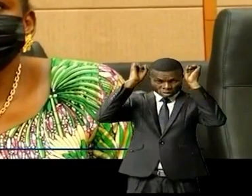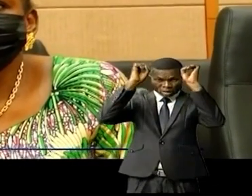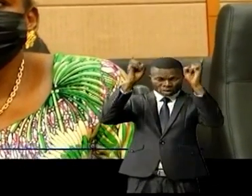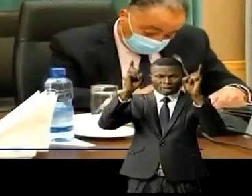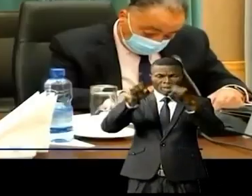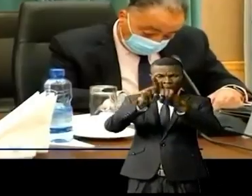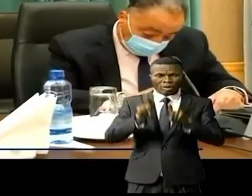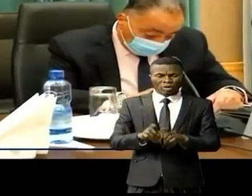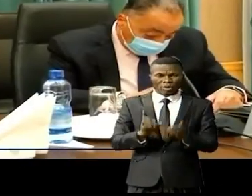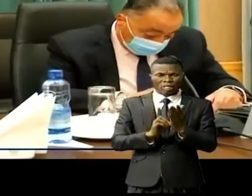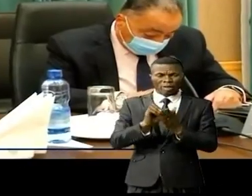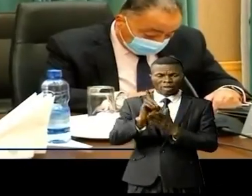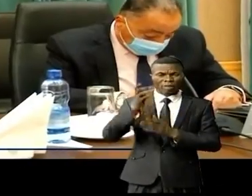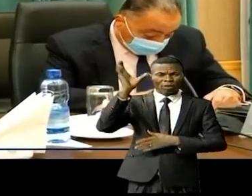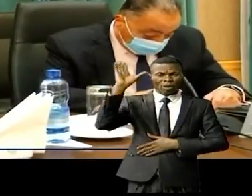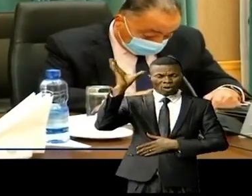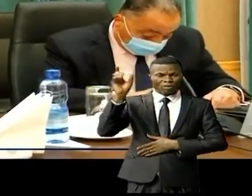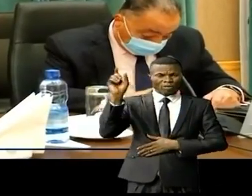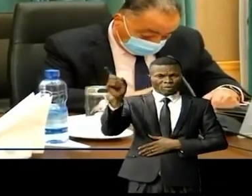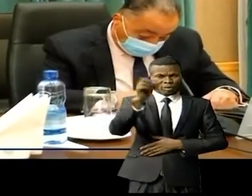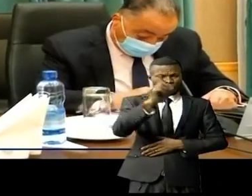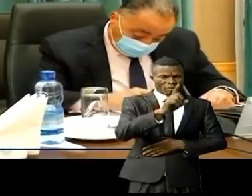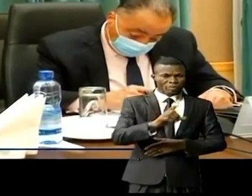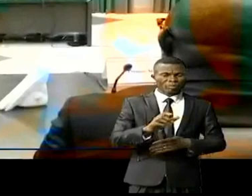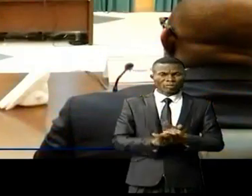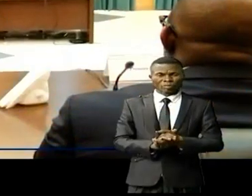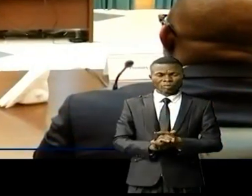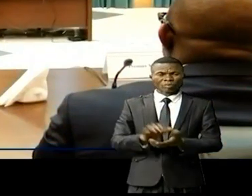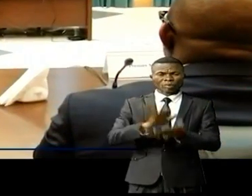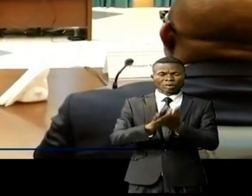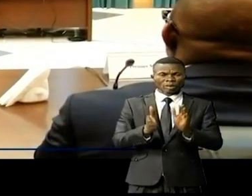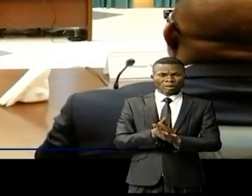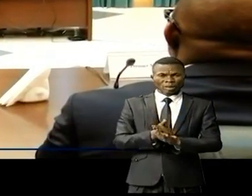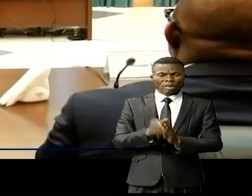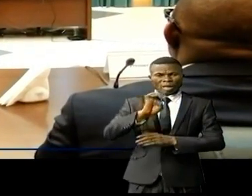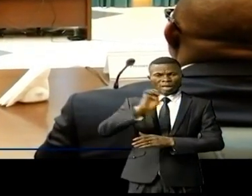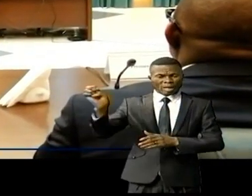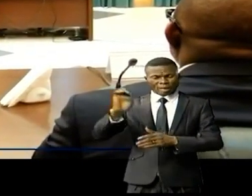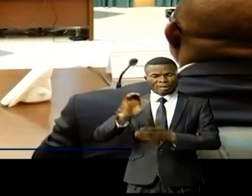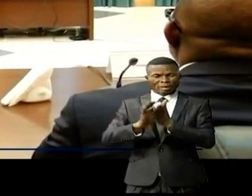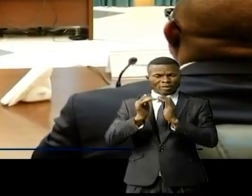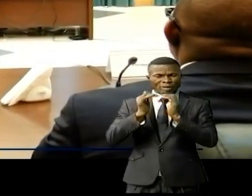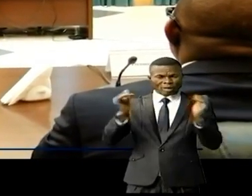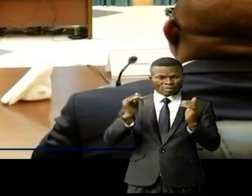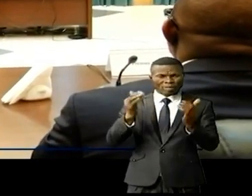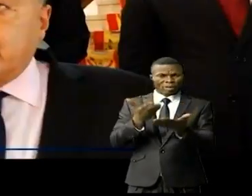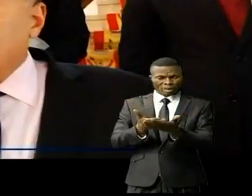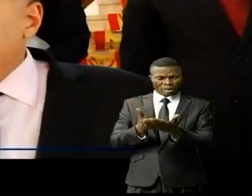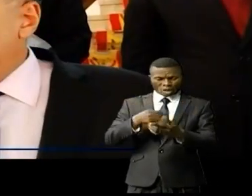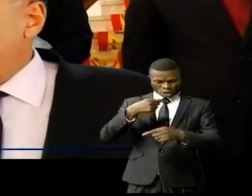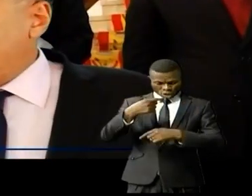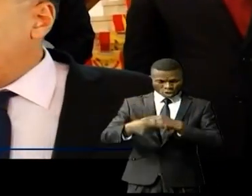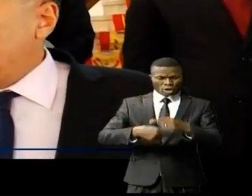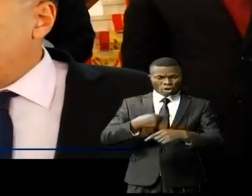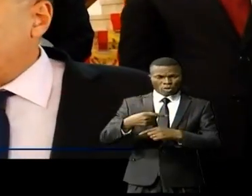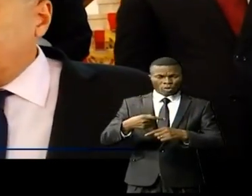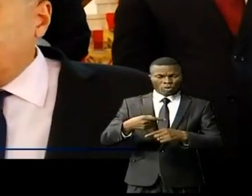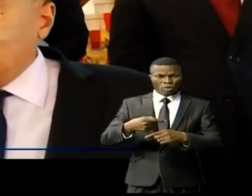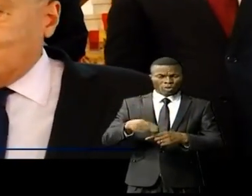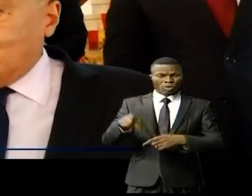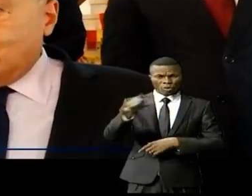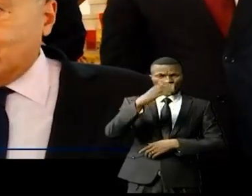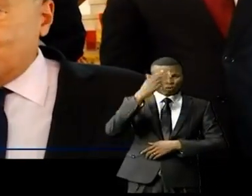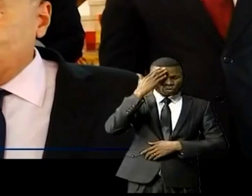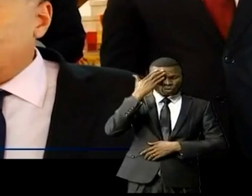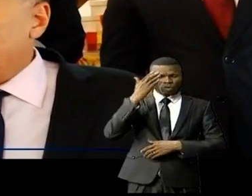développement rural et la stabilisation de l'Est. Nous avons déjà commencé et comme vous le savez,